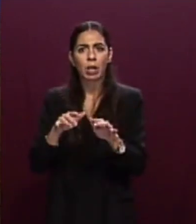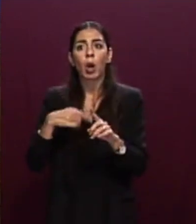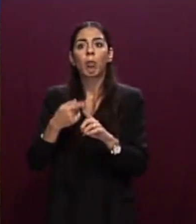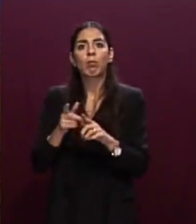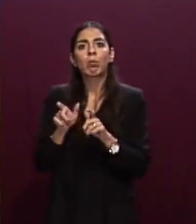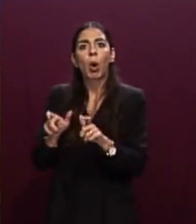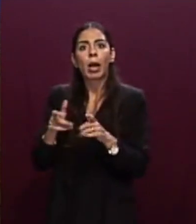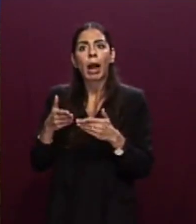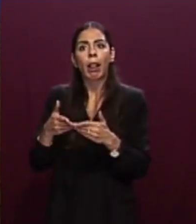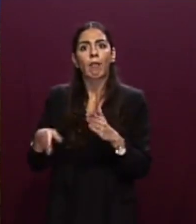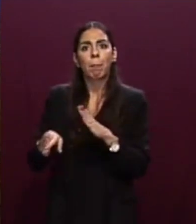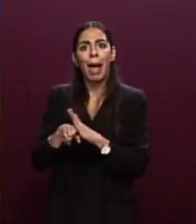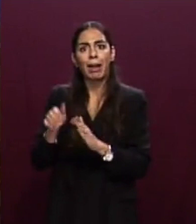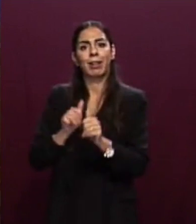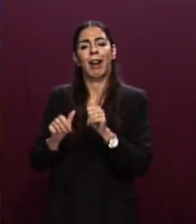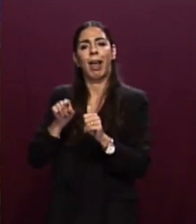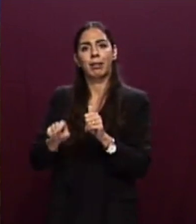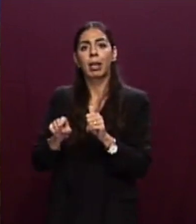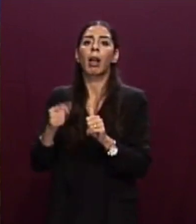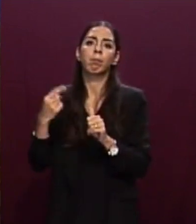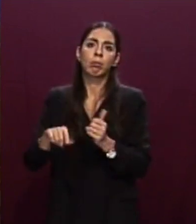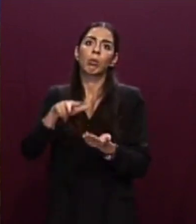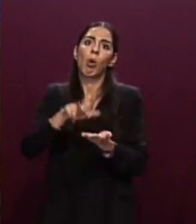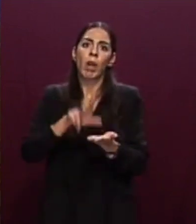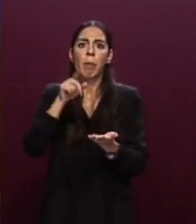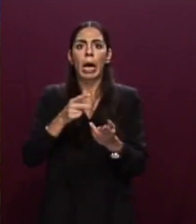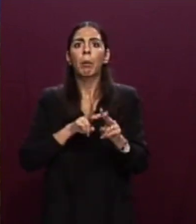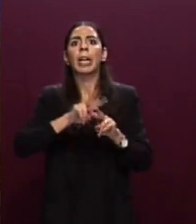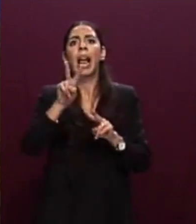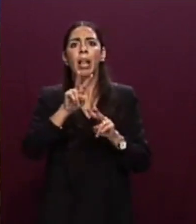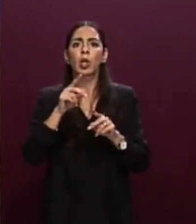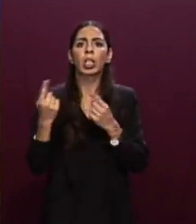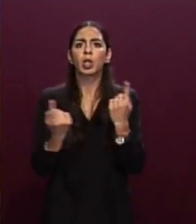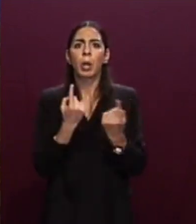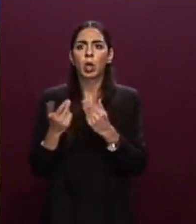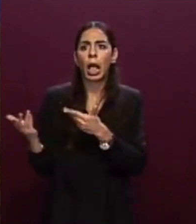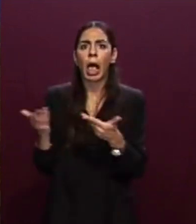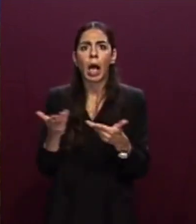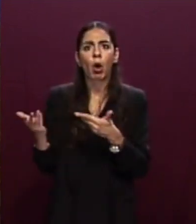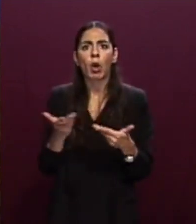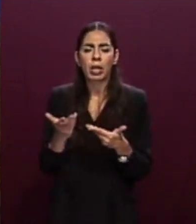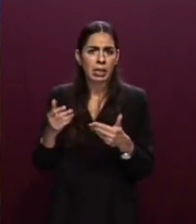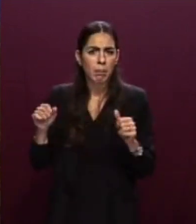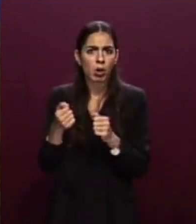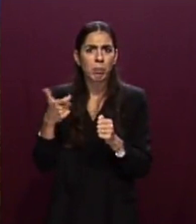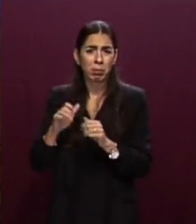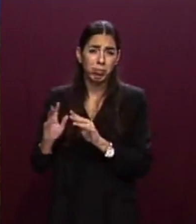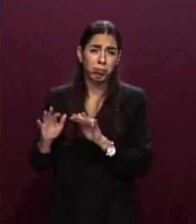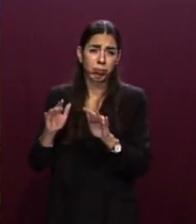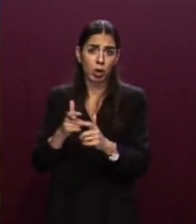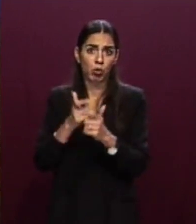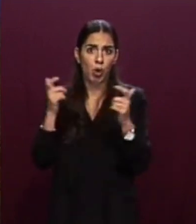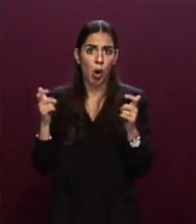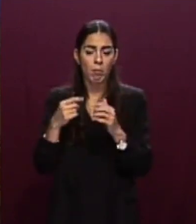nelle difficoltà che sta incontrando il sistema nazionale di accoglienza rispetto all'andamento in crescita dei flussi di ingresso. Sono